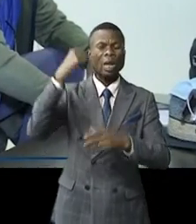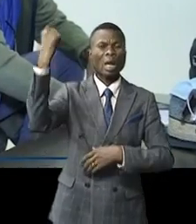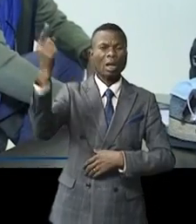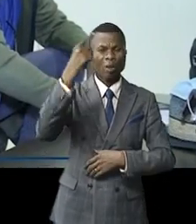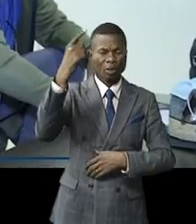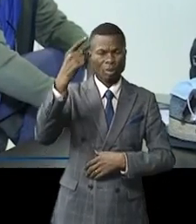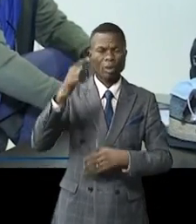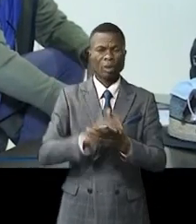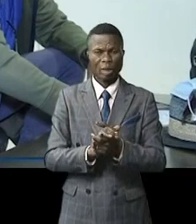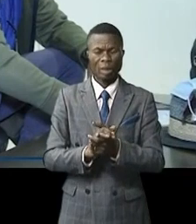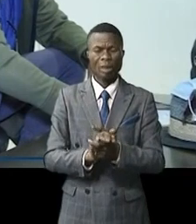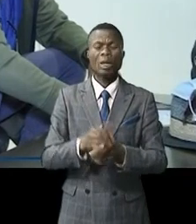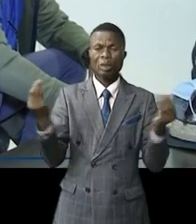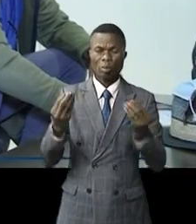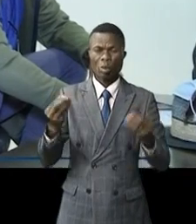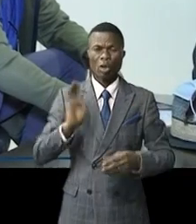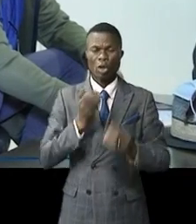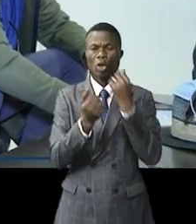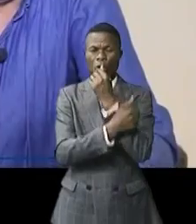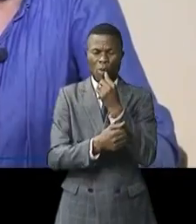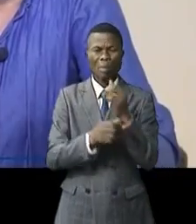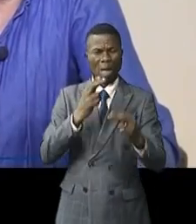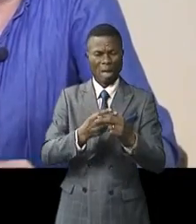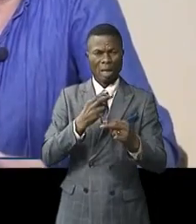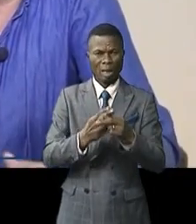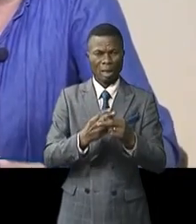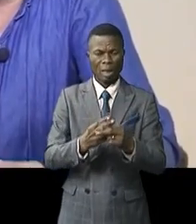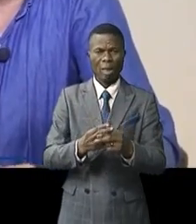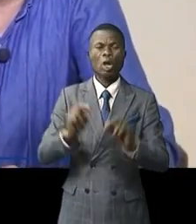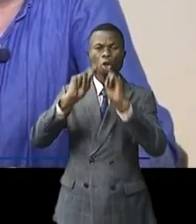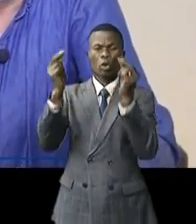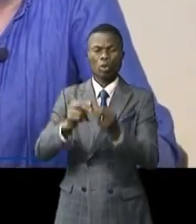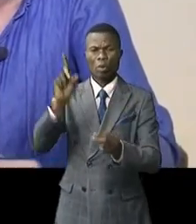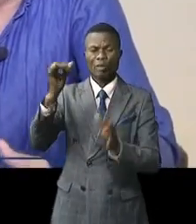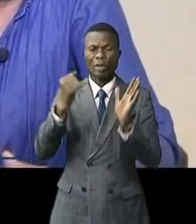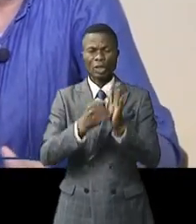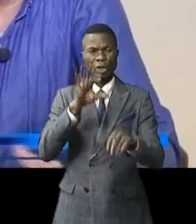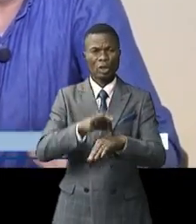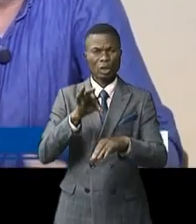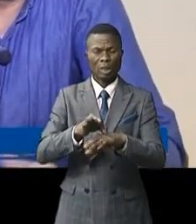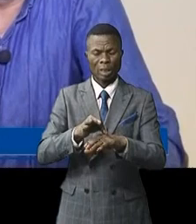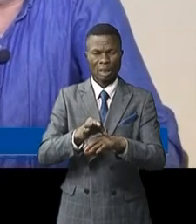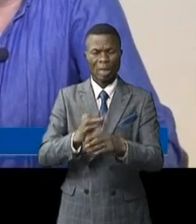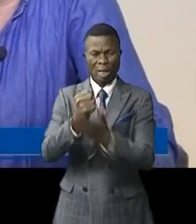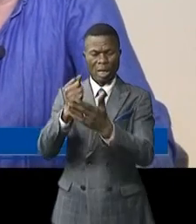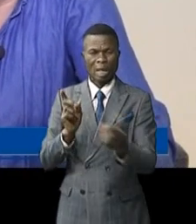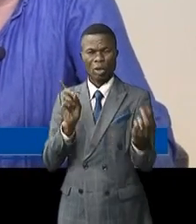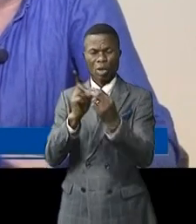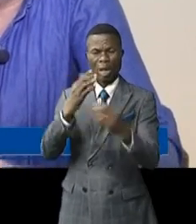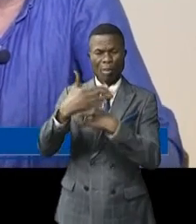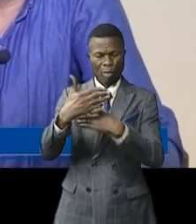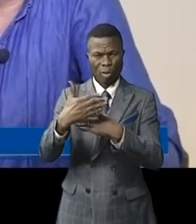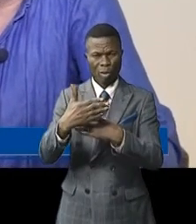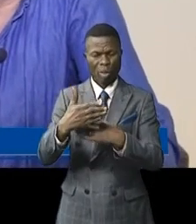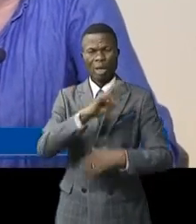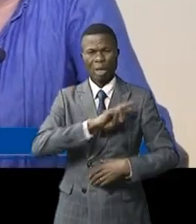et les eaux que la RDC est appelée à gérer. La COP26 a été une occasion de nous rapprocher, nous, République démocratique du